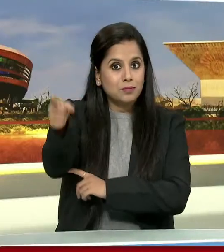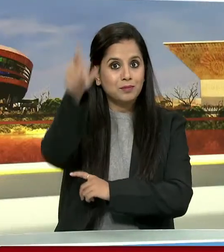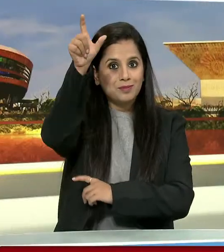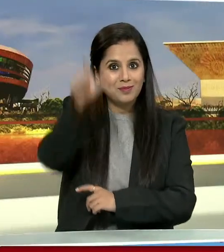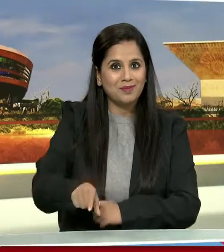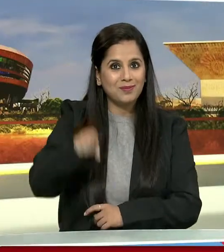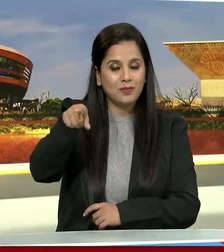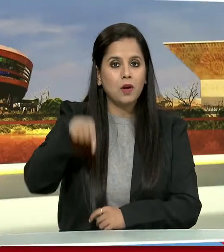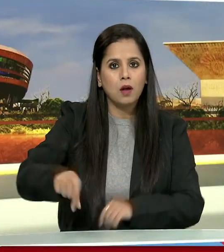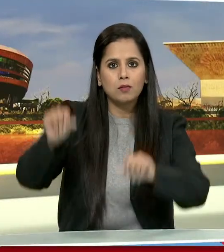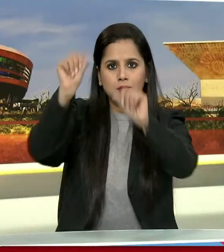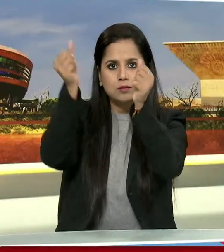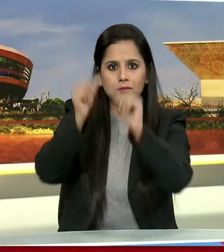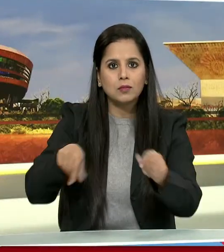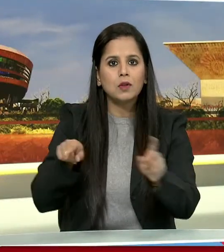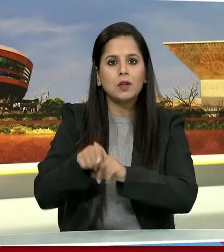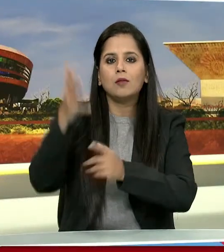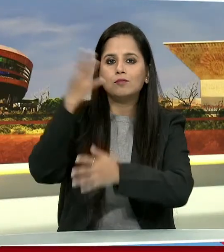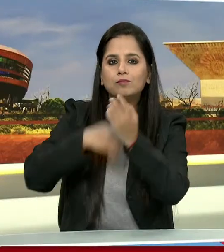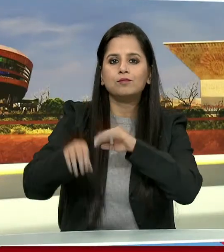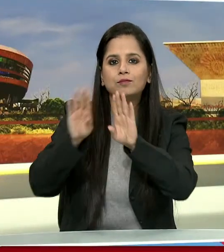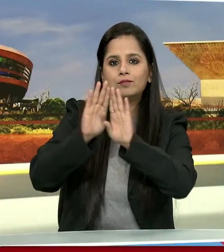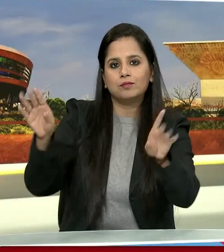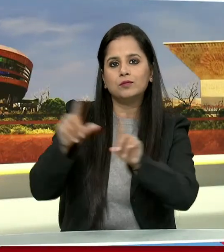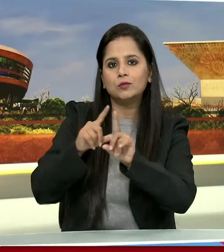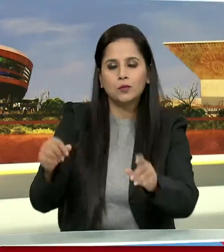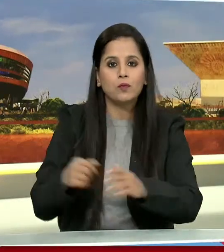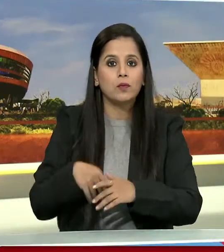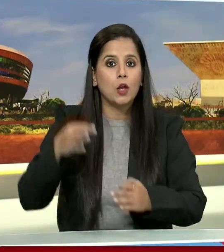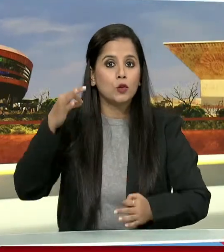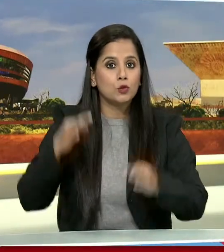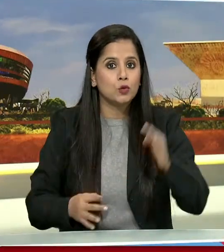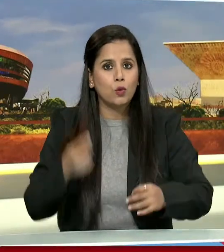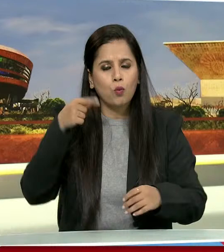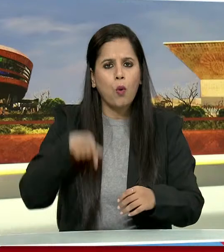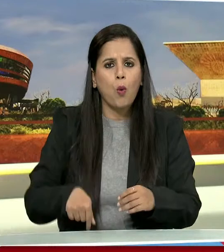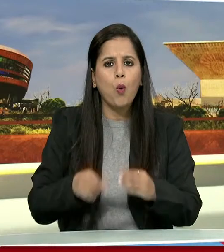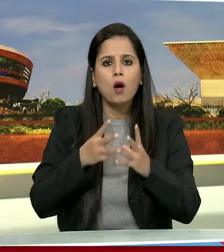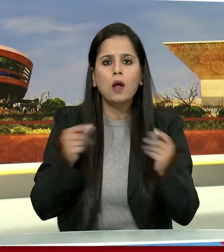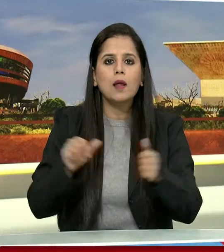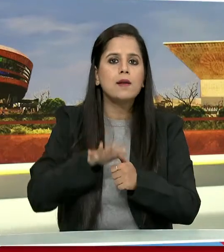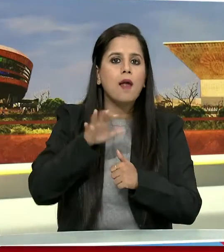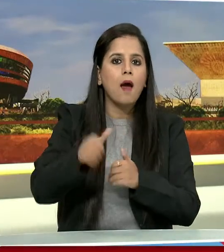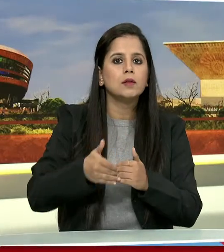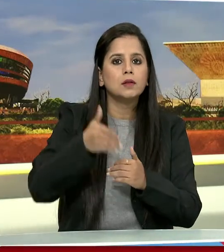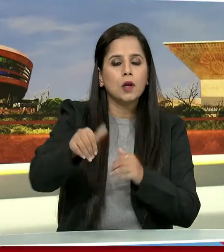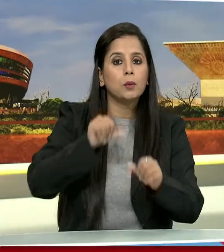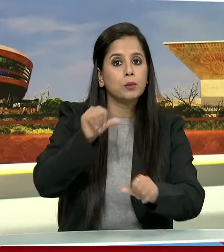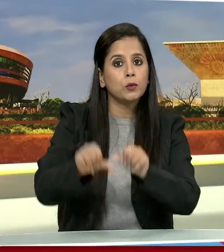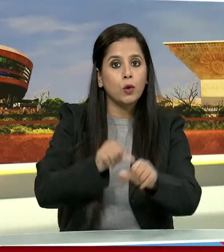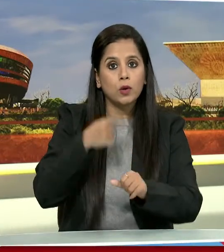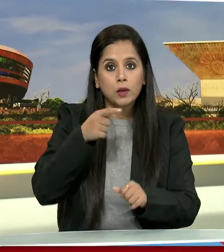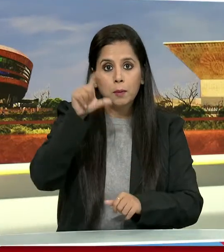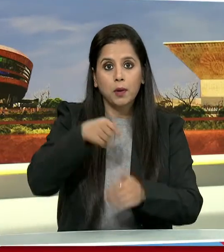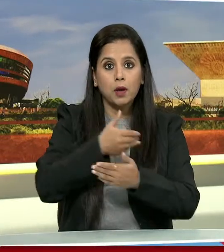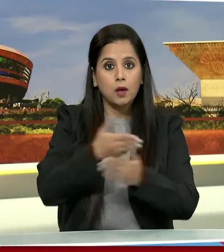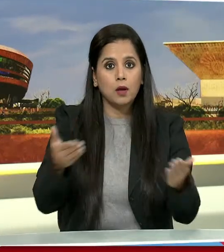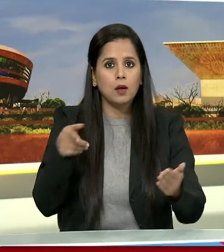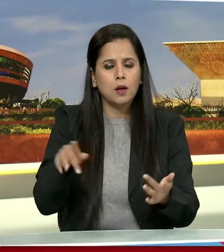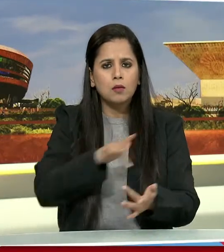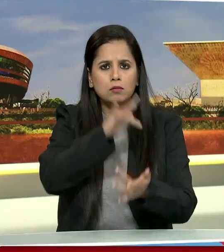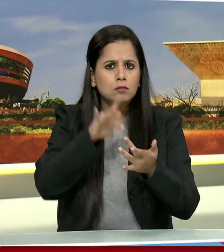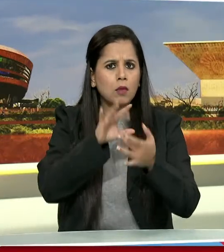अम्बेटकर की प्रतिमा का किया अनावरण न्याय को सुलब बनाने के लिए प्रनाली को नागरिक